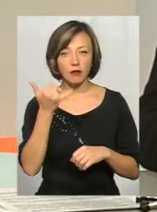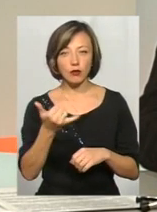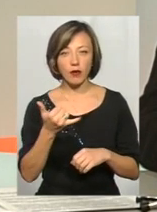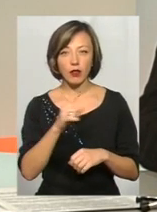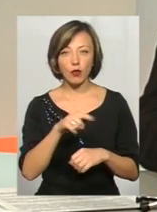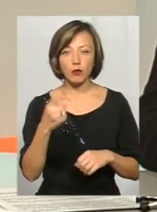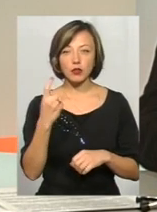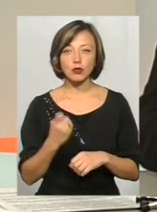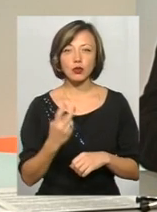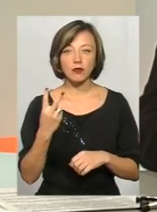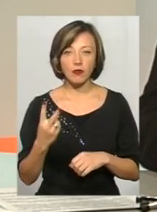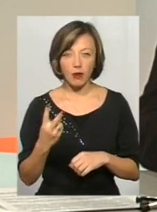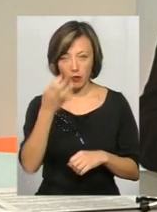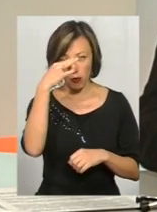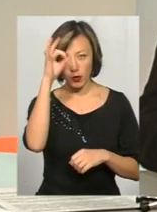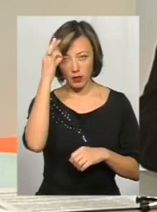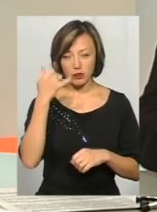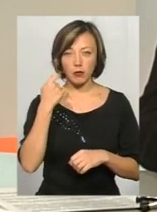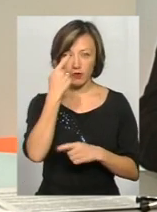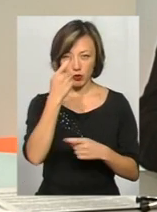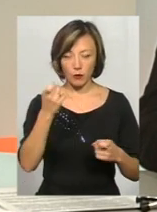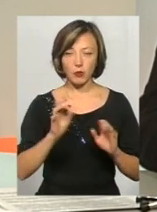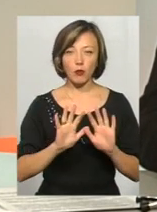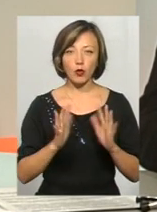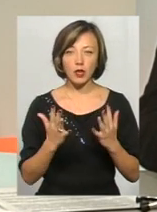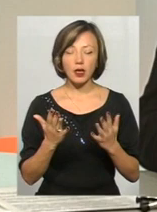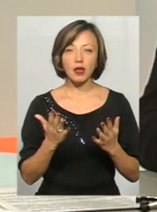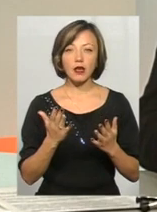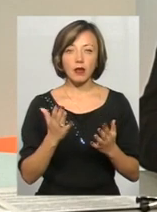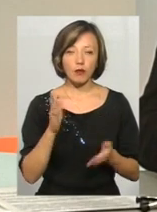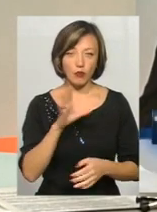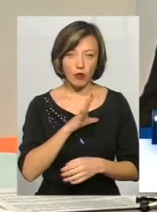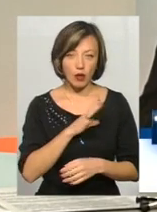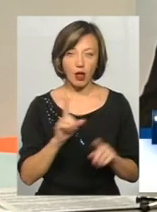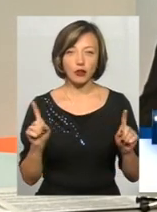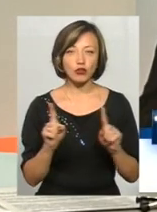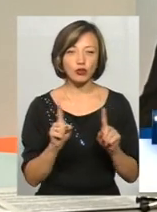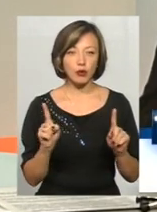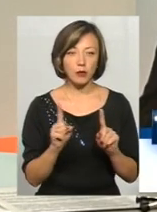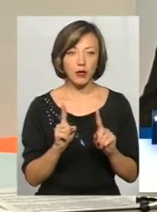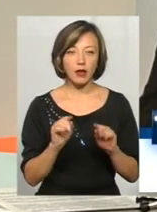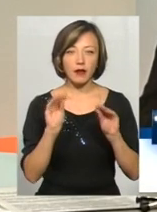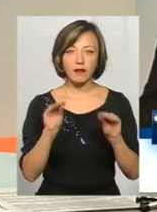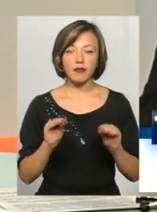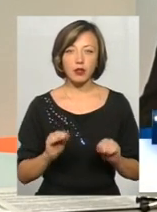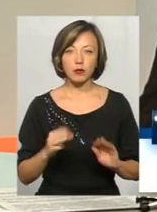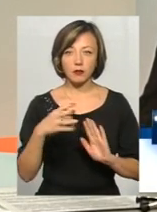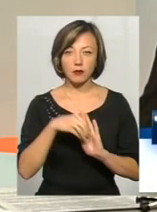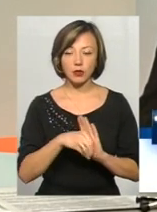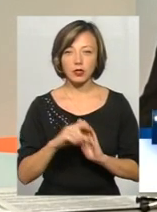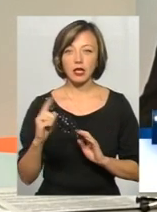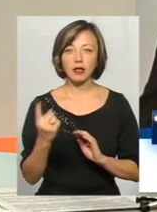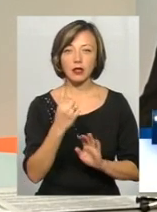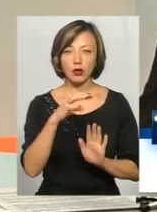на номер 102 поліцію, повідомити про подію, яка сталася, для того, щоб відомості вносилися до